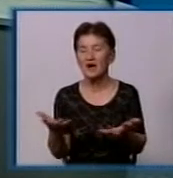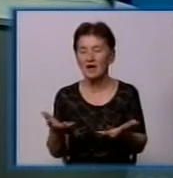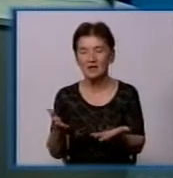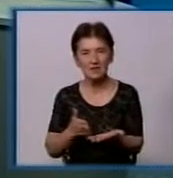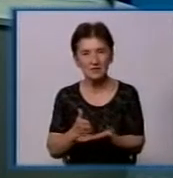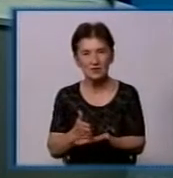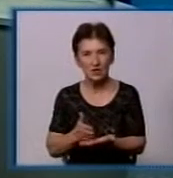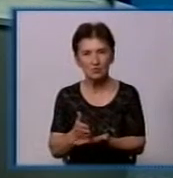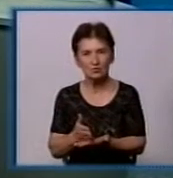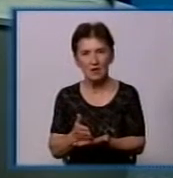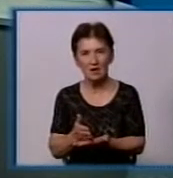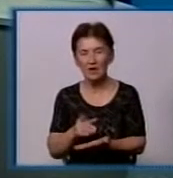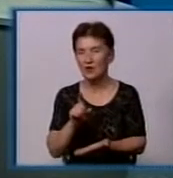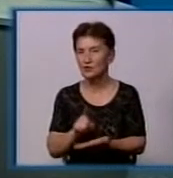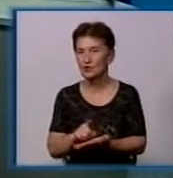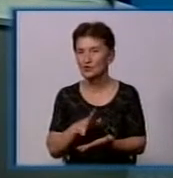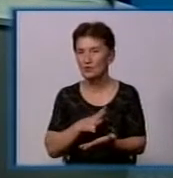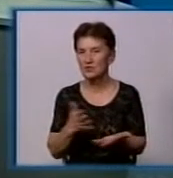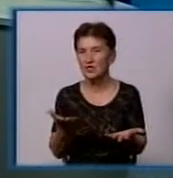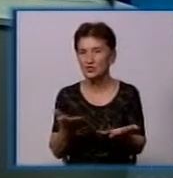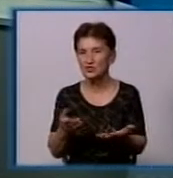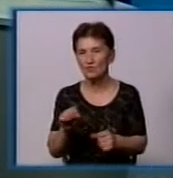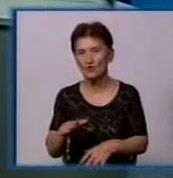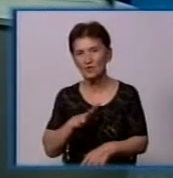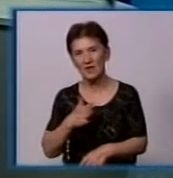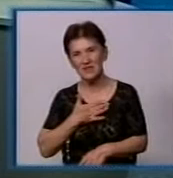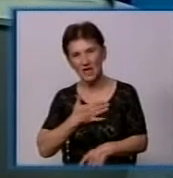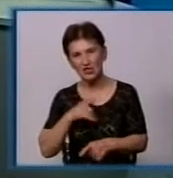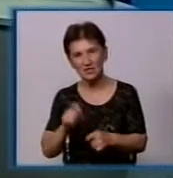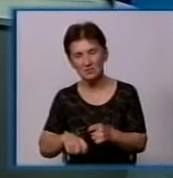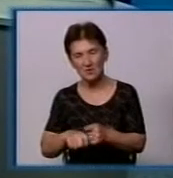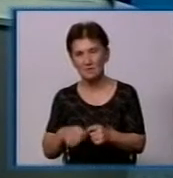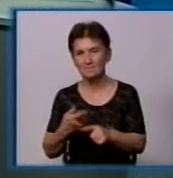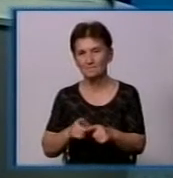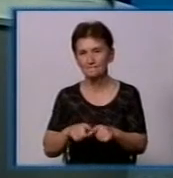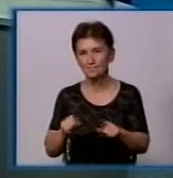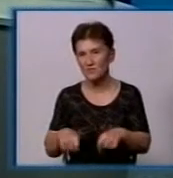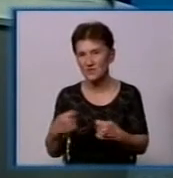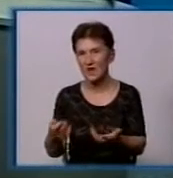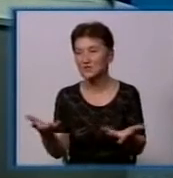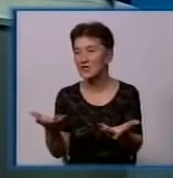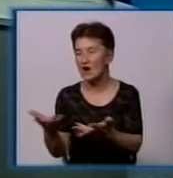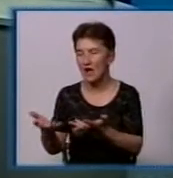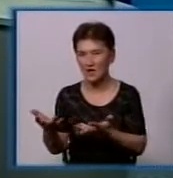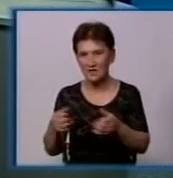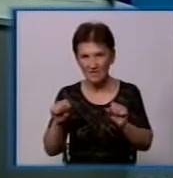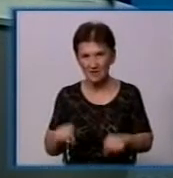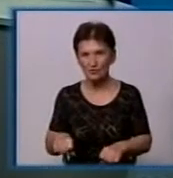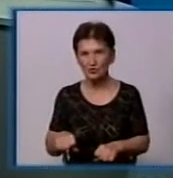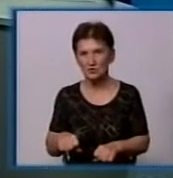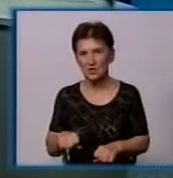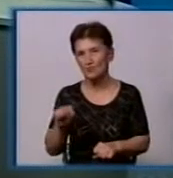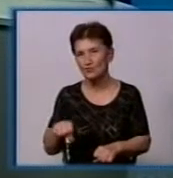спецінспекція, можливо, ще какая-то, можливо, це наші інспектора, котрим дасться якась можливість штрафувати людей, можливо,